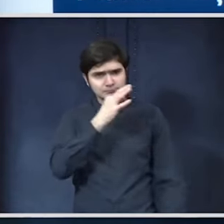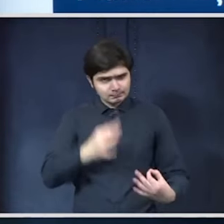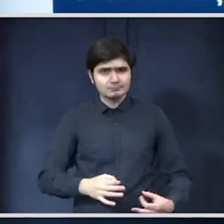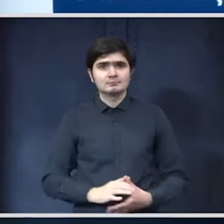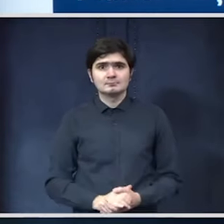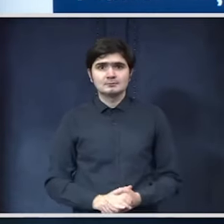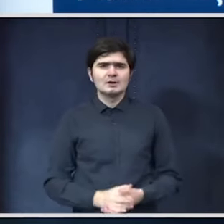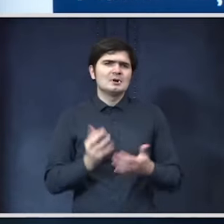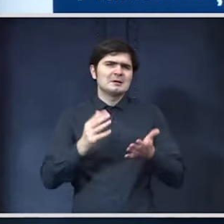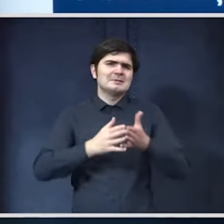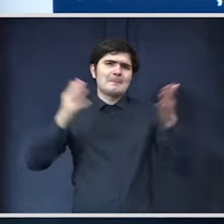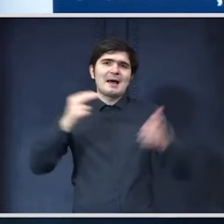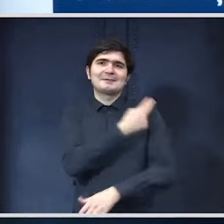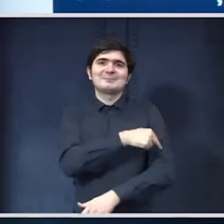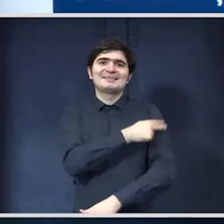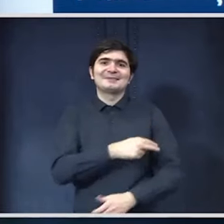Și cât de mare va fi?